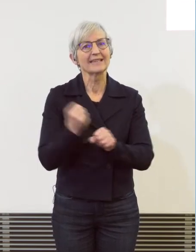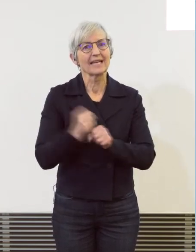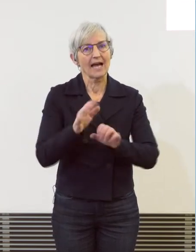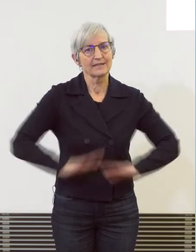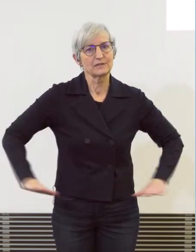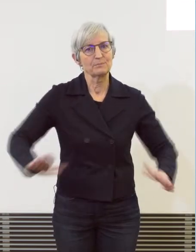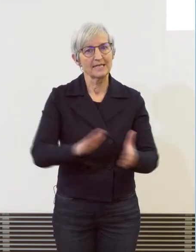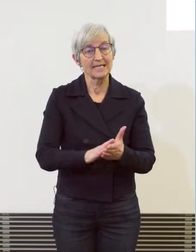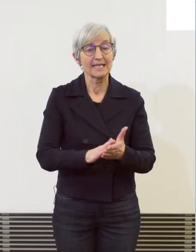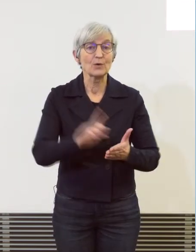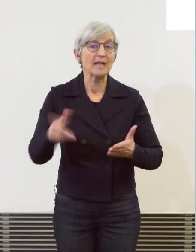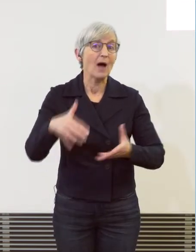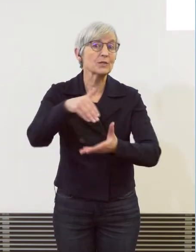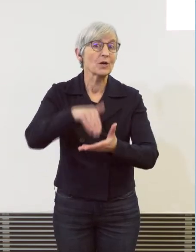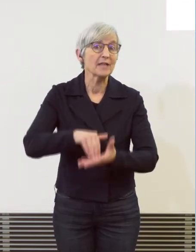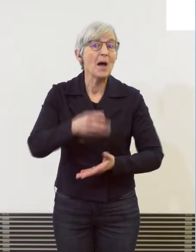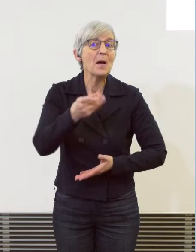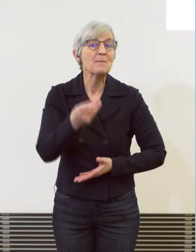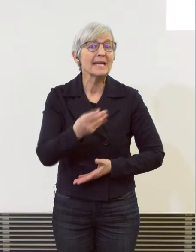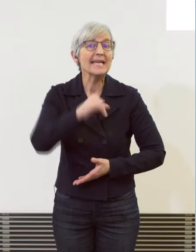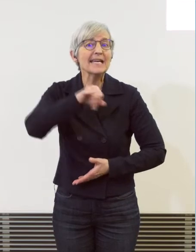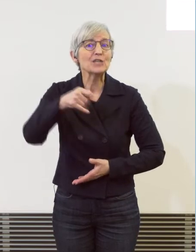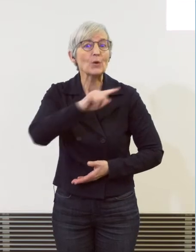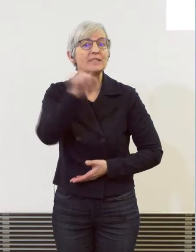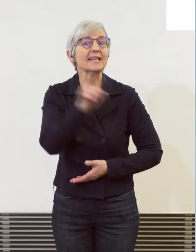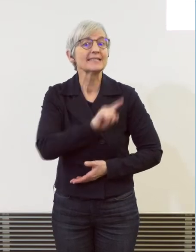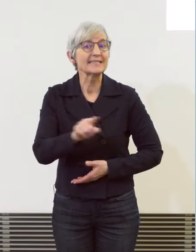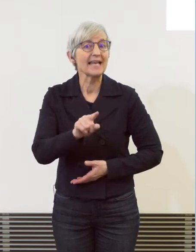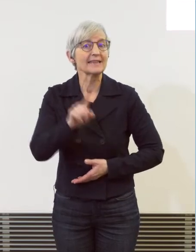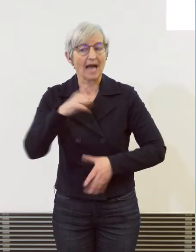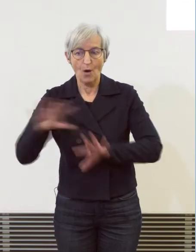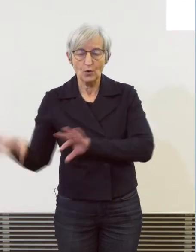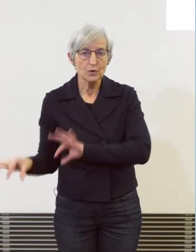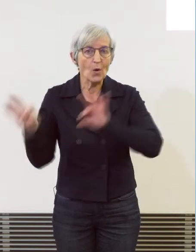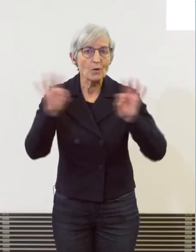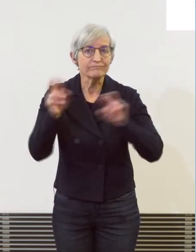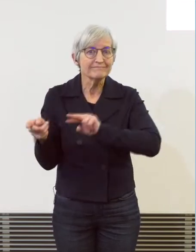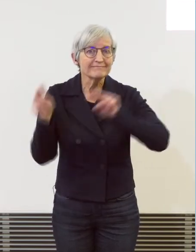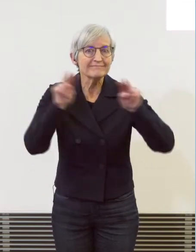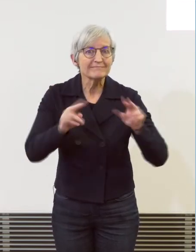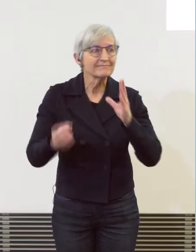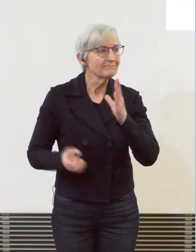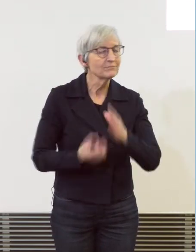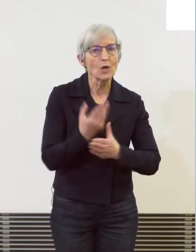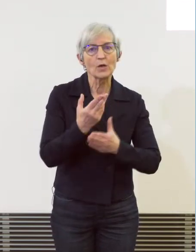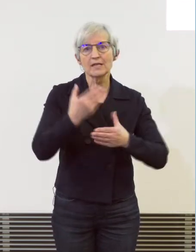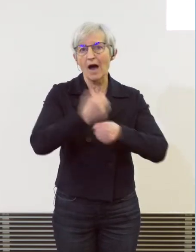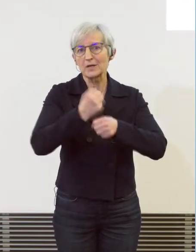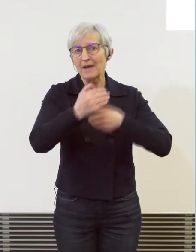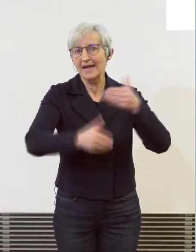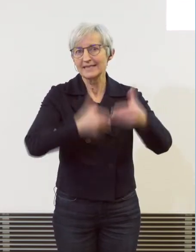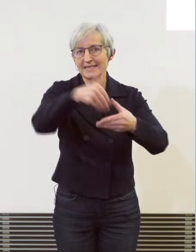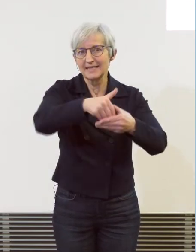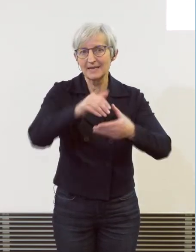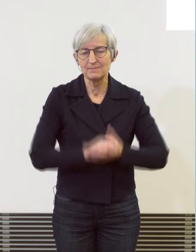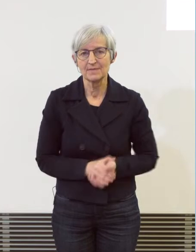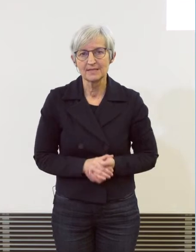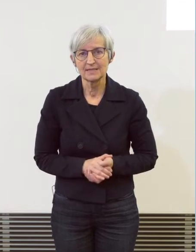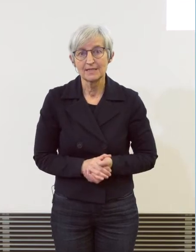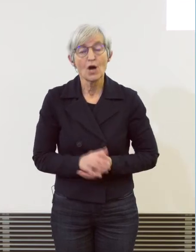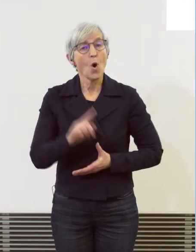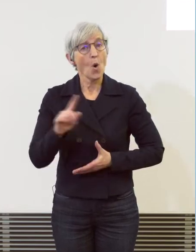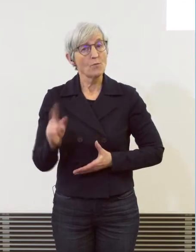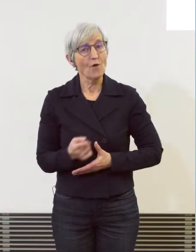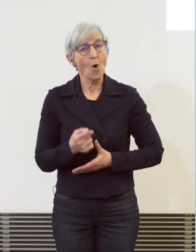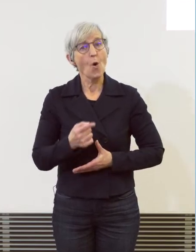POZ bezogen. Es hat einiges zu tun gegeben. Trotz aller dieser Herausforderungen ist der